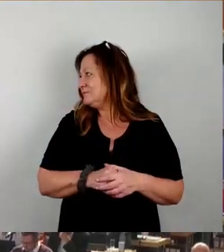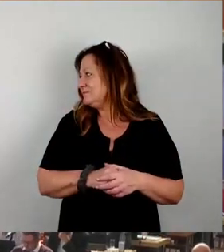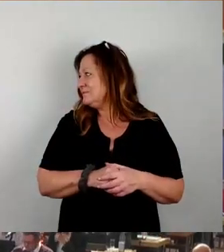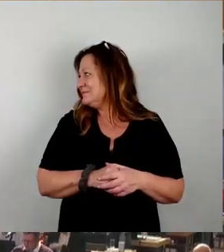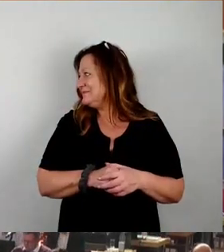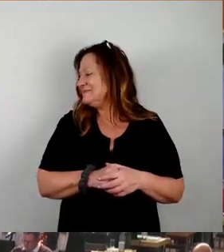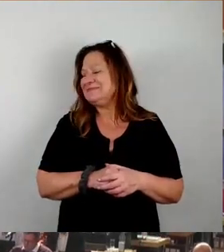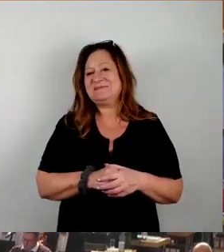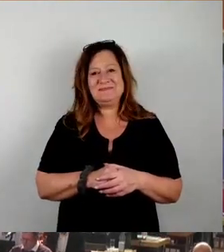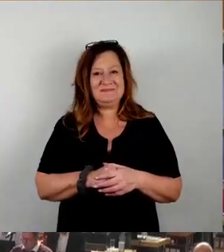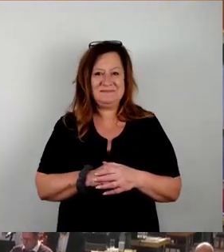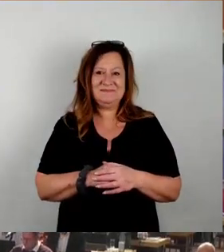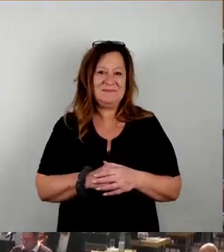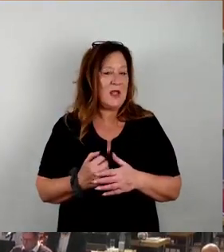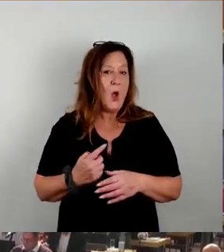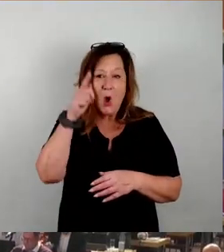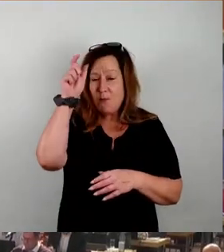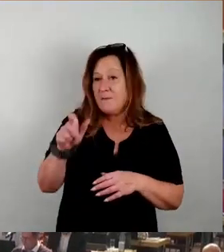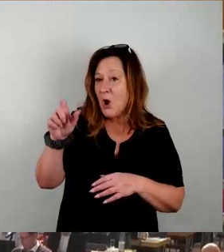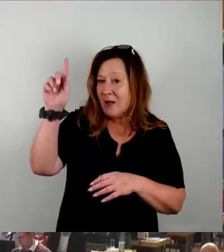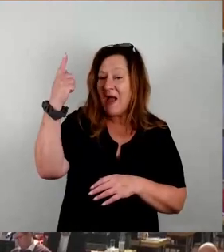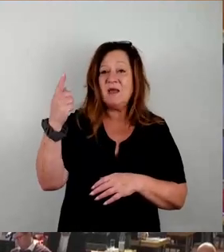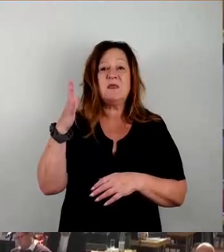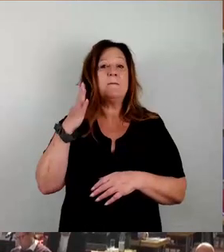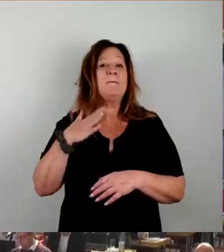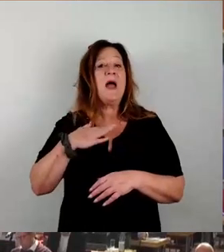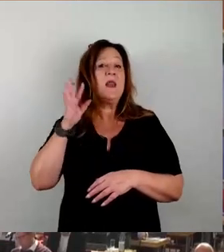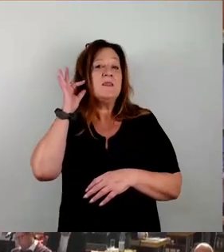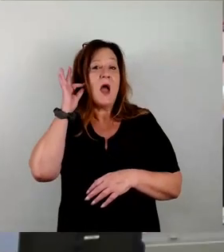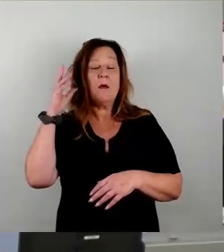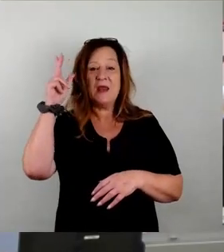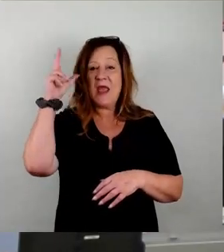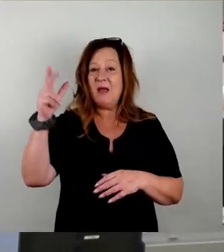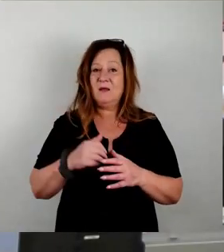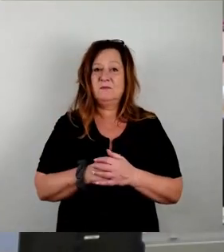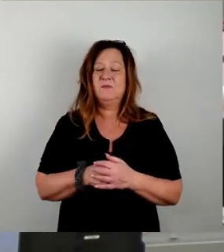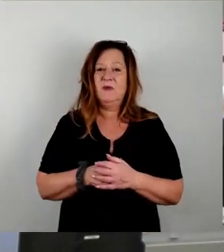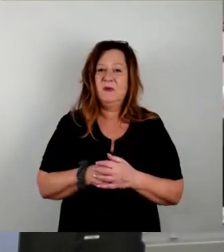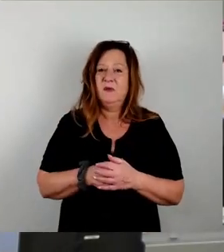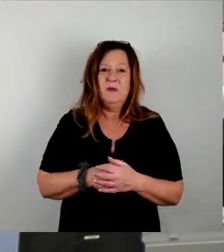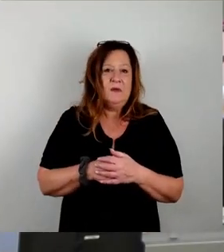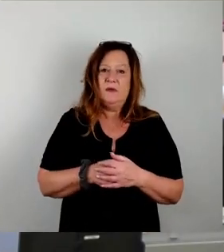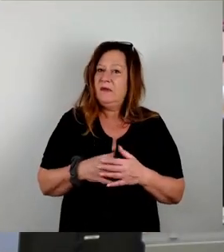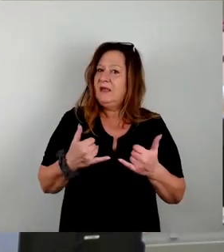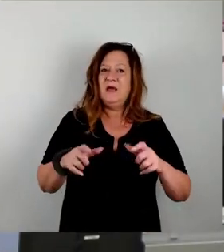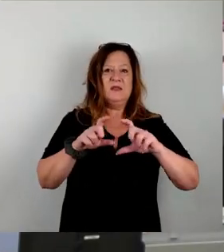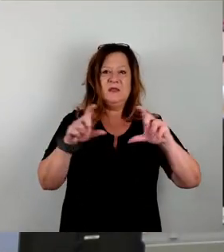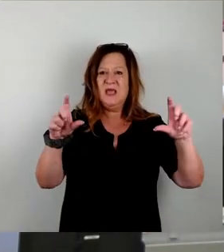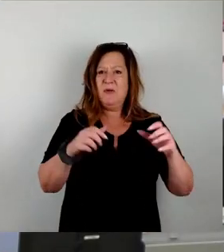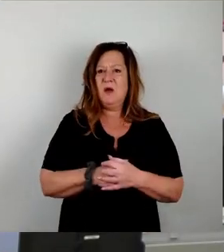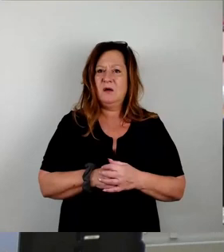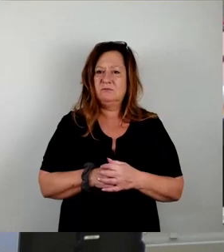Herr Oberbürgermeister, meine Damen und Herren! Das Thema hier in einem Rahmen einer Aktuellen Stunde zu